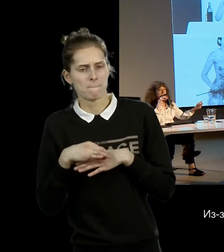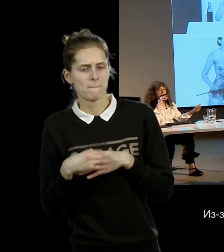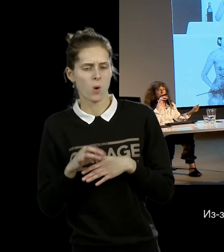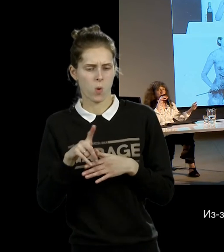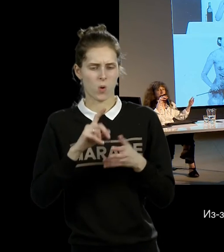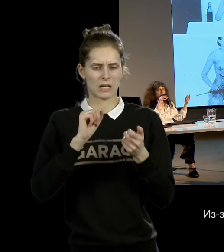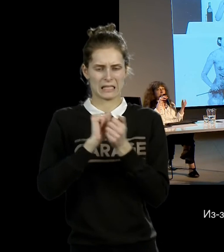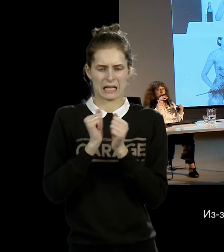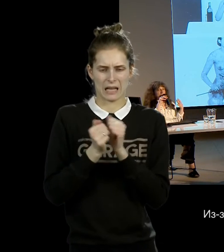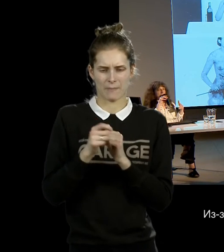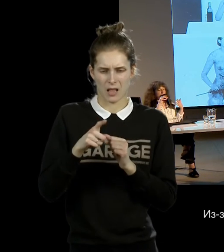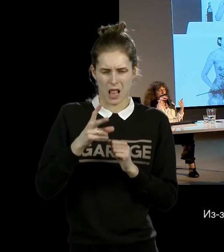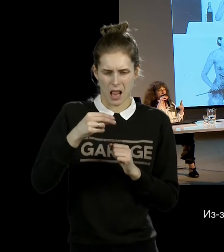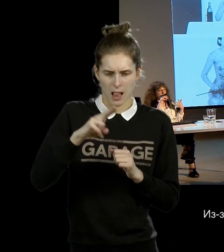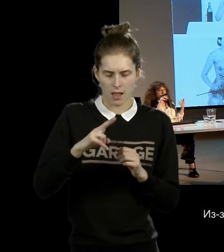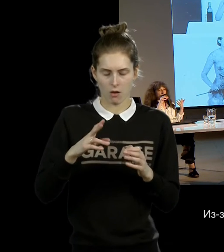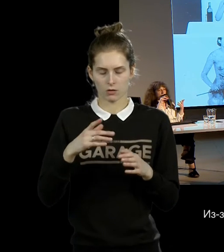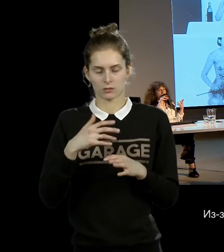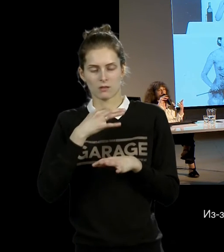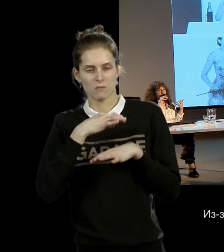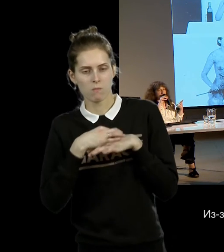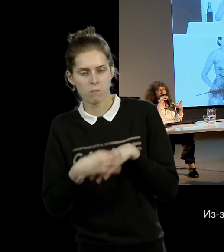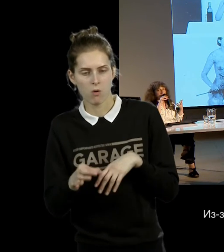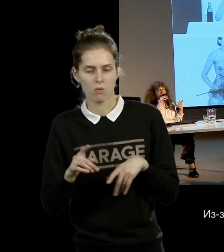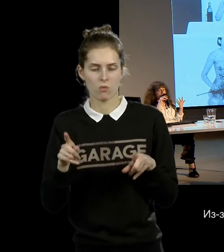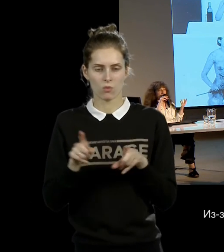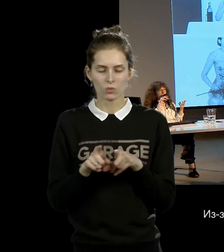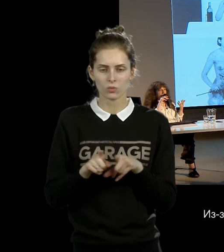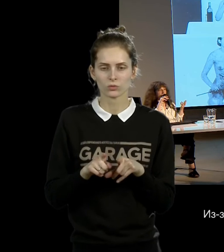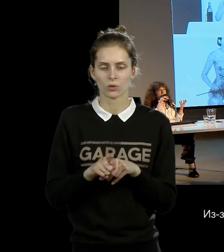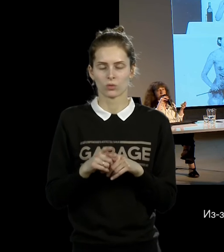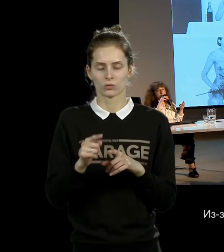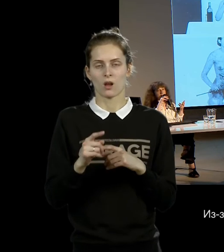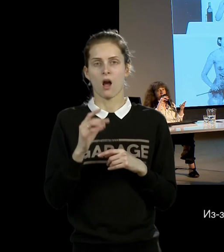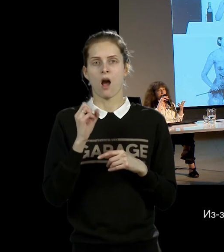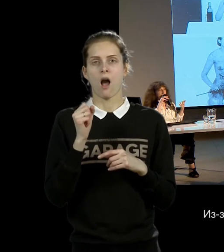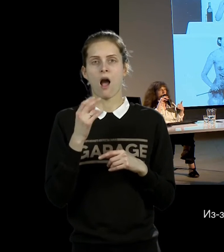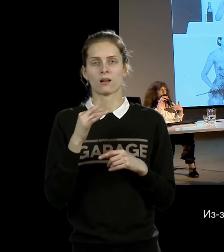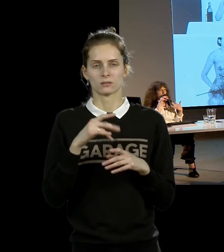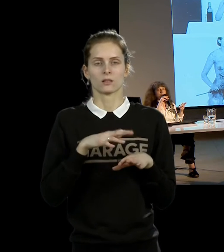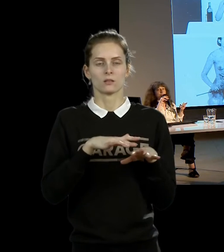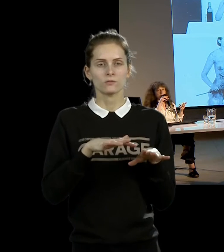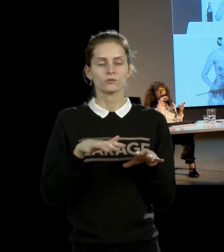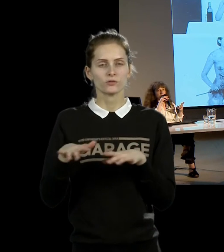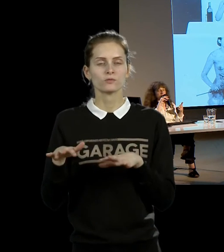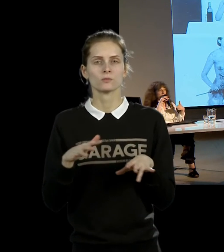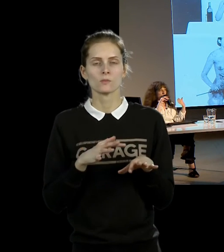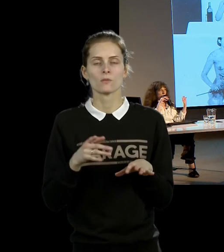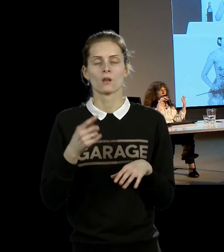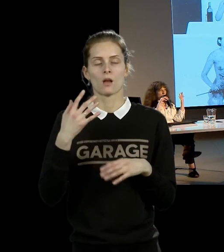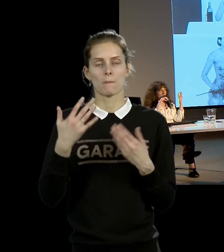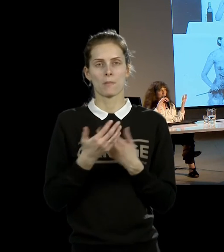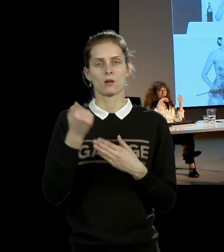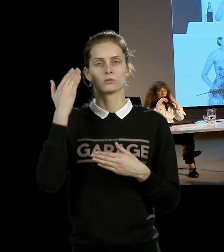ледяных блоков, в результате этой акции она потеряла сознание и отключилась, потому что